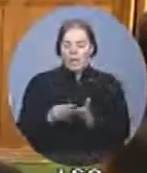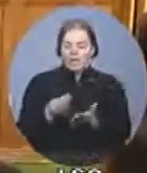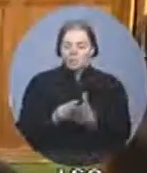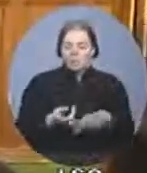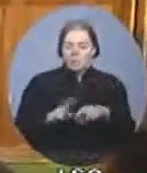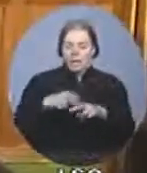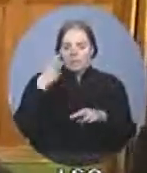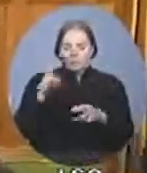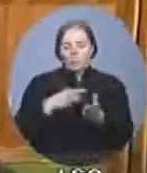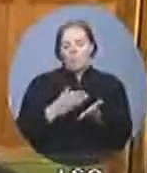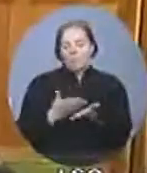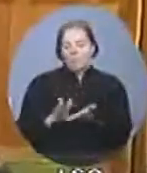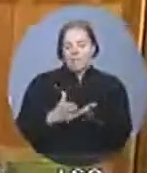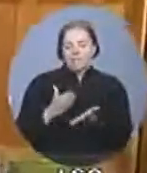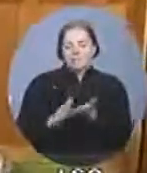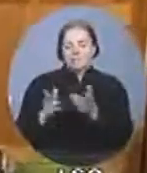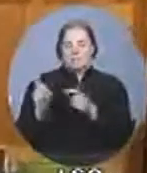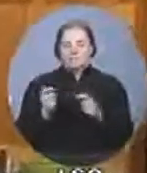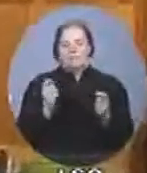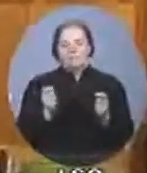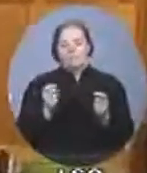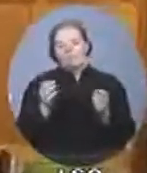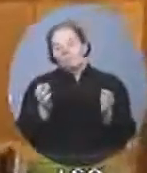les festivals selon leurs besoins réels?